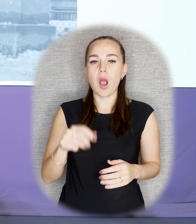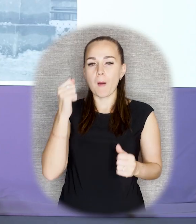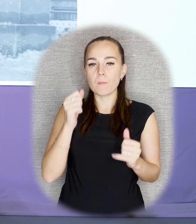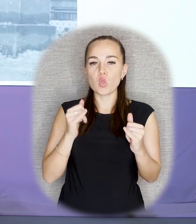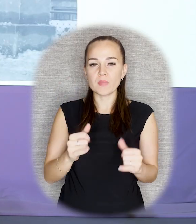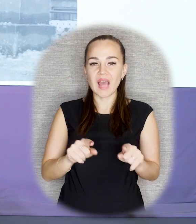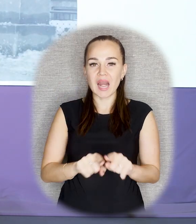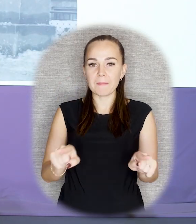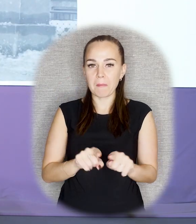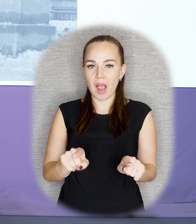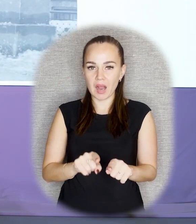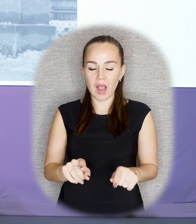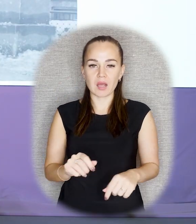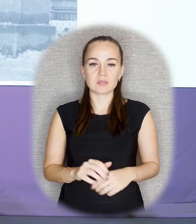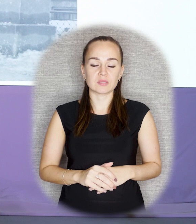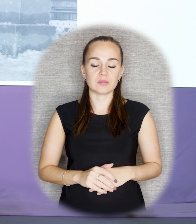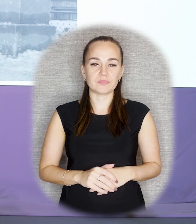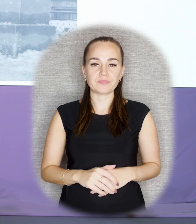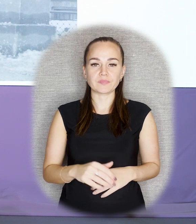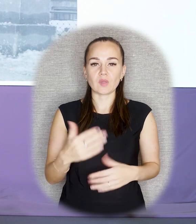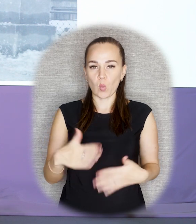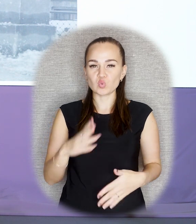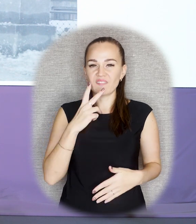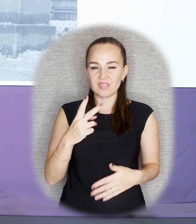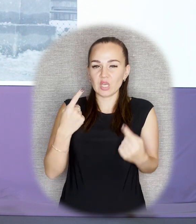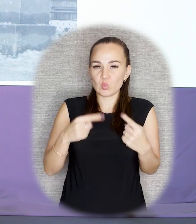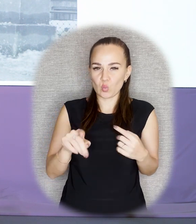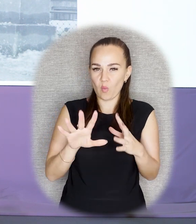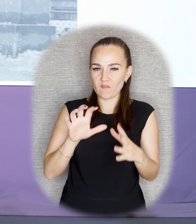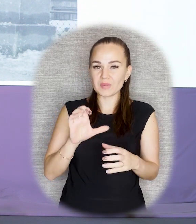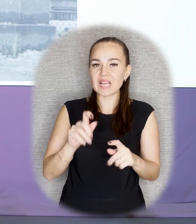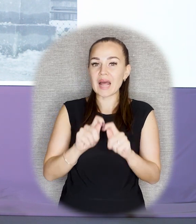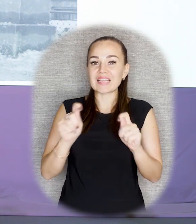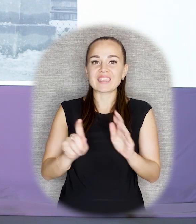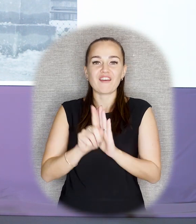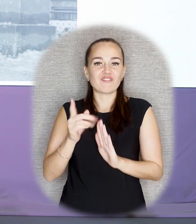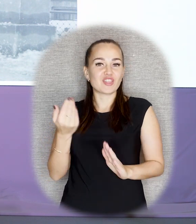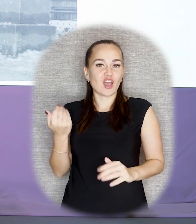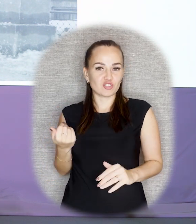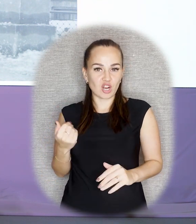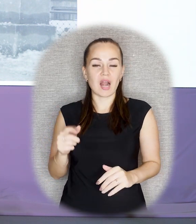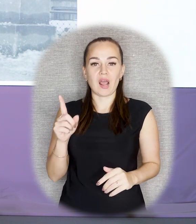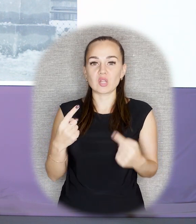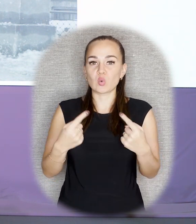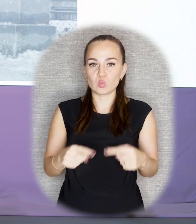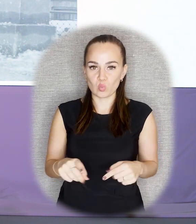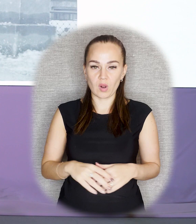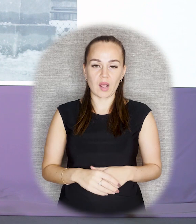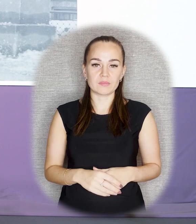монументальной пропаганды — это памятник как раз-таки Агюста Бланки. Мы уже видели одну из фотографий с открытия в самом начале.